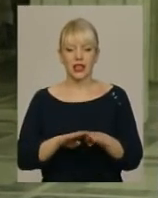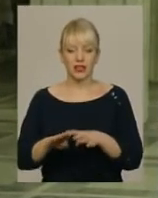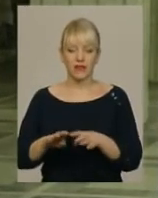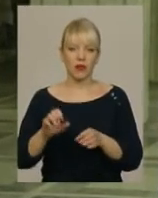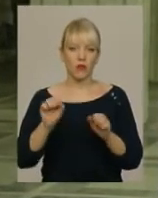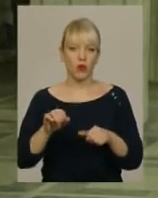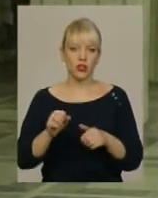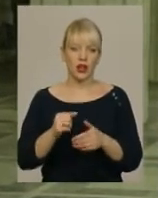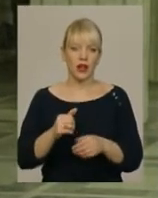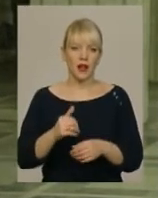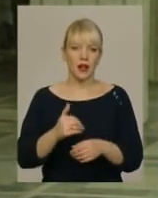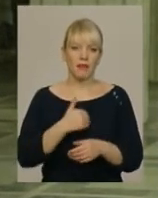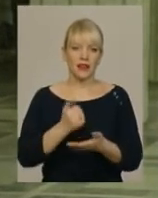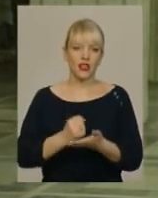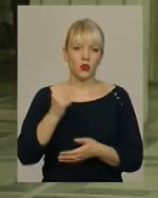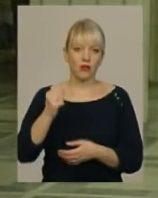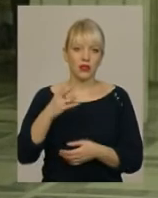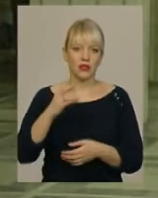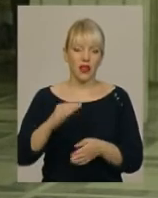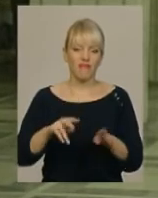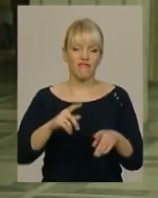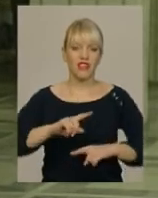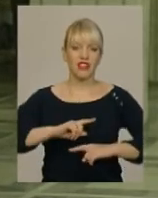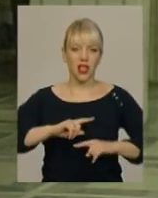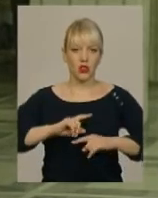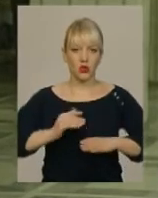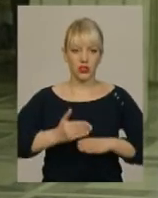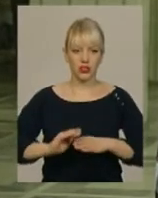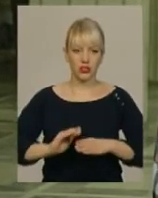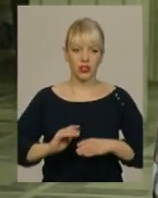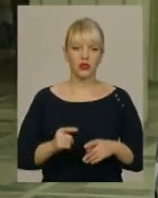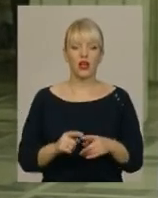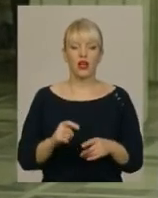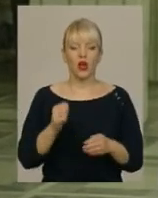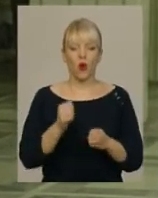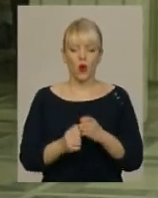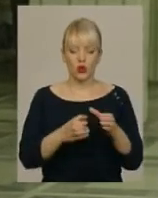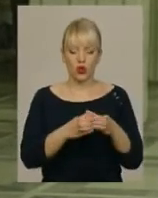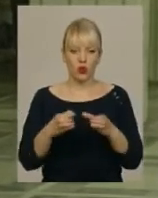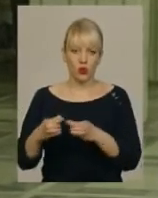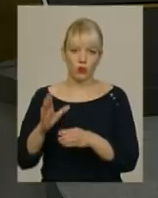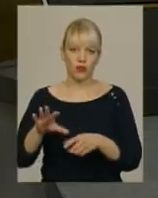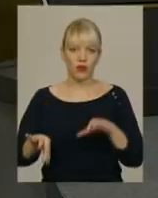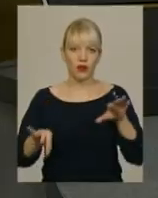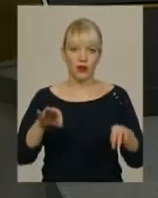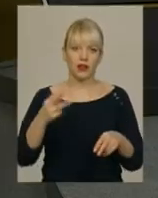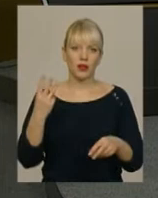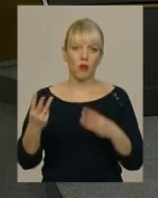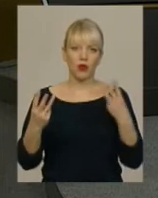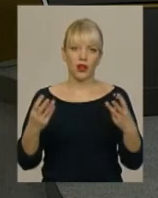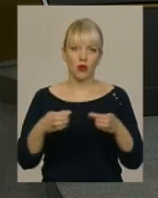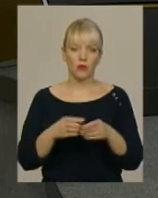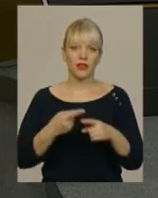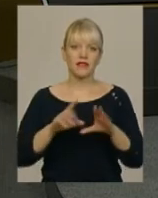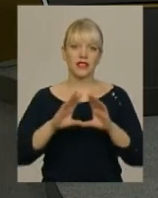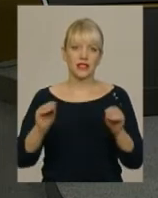претендувати на вихід в фінальну частину. Нагадаю, що в фінальну частину з кожної з груп попадають по три команди. Це всі